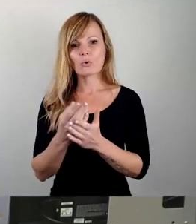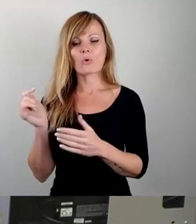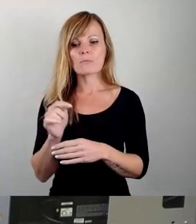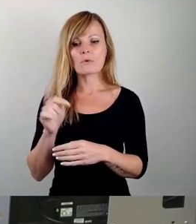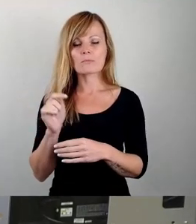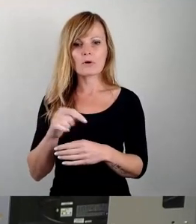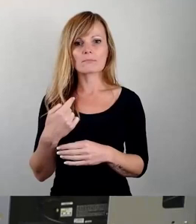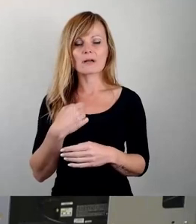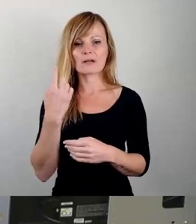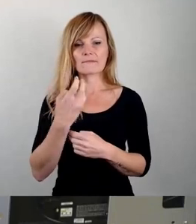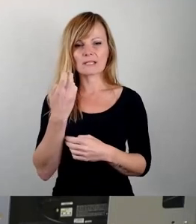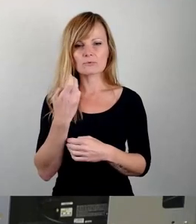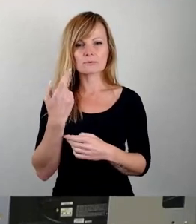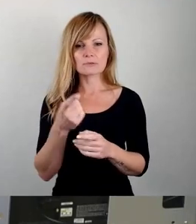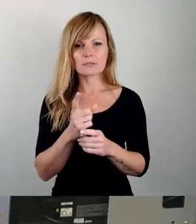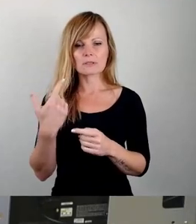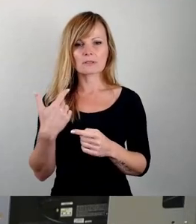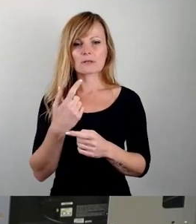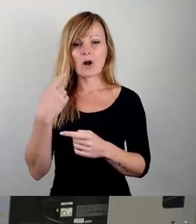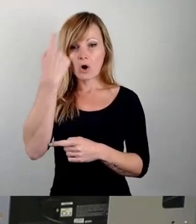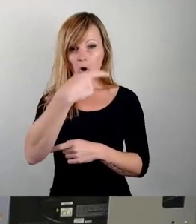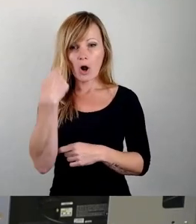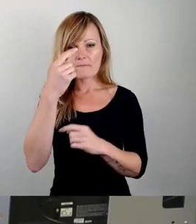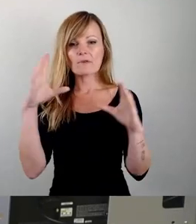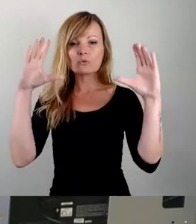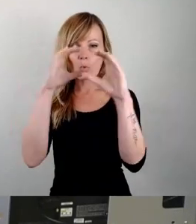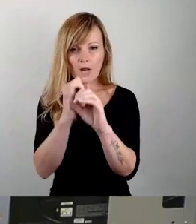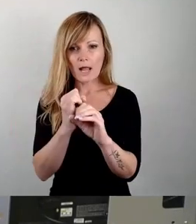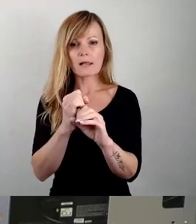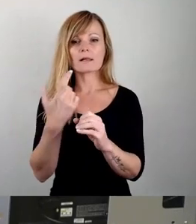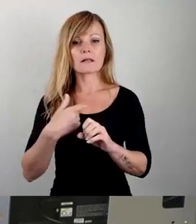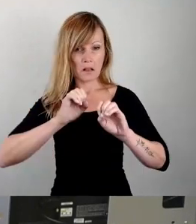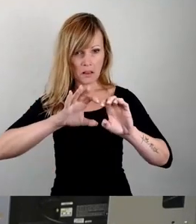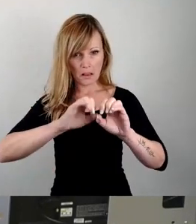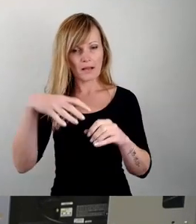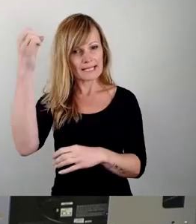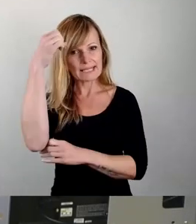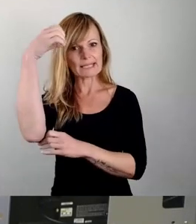Licht in den Köpfen zu entfachen. Ich versuche es nochmal.